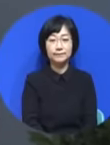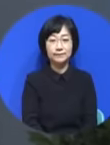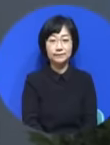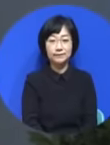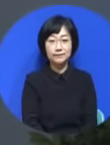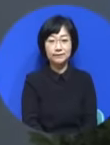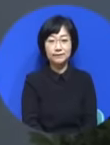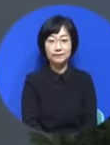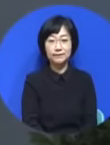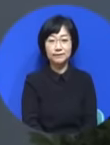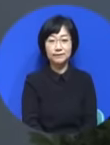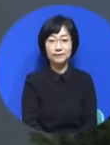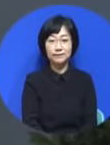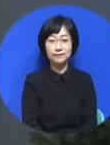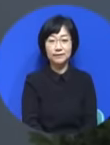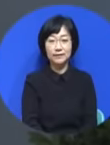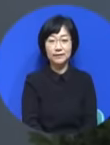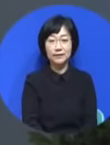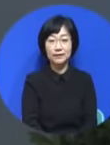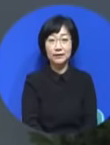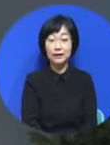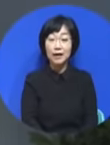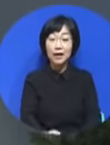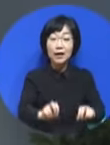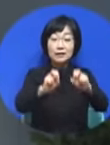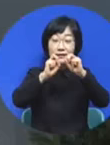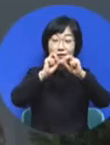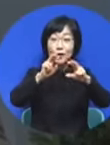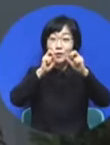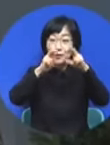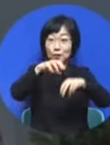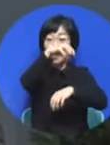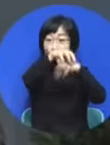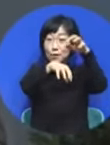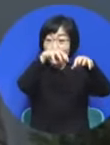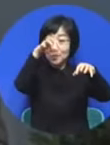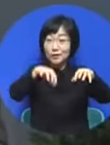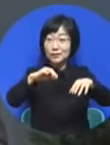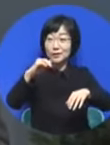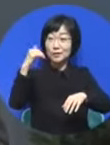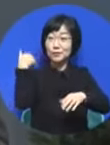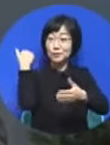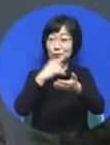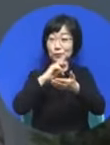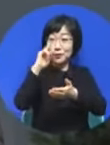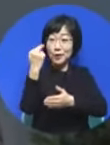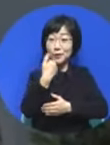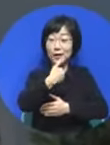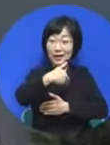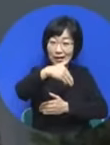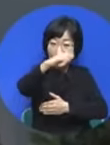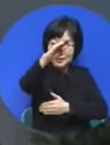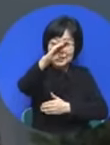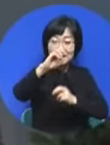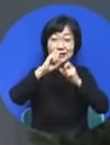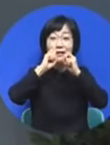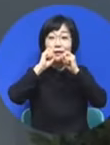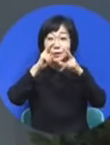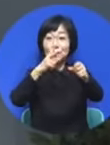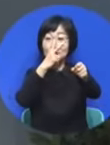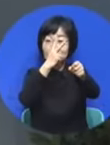성교 현지로 가는 우리 성교사님들에게 하나님이 마지막 응답을 예배하고 계십니다.